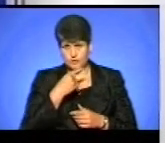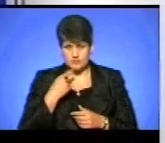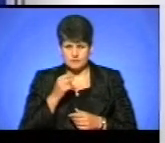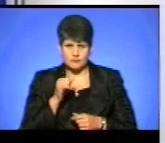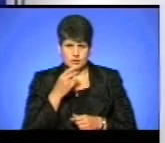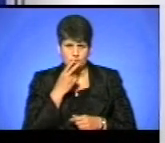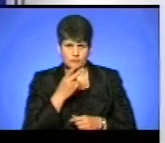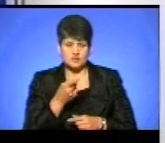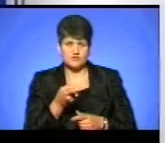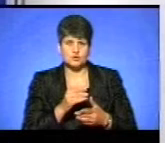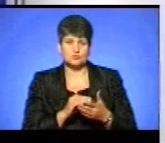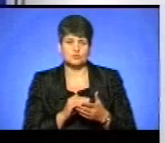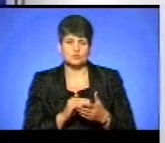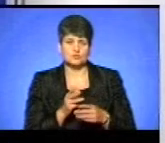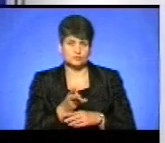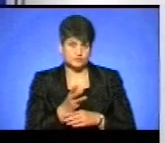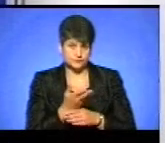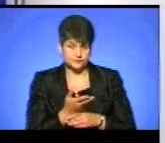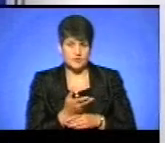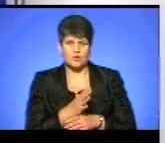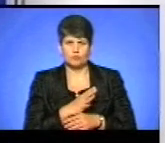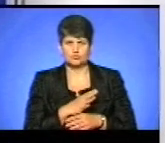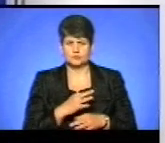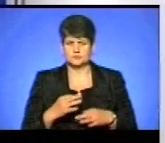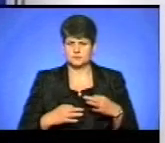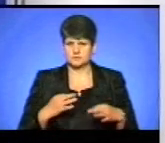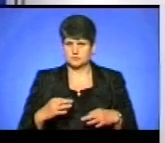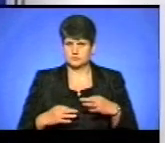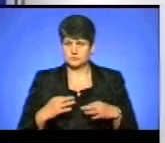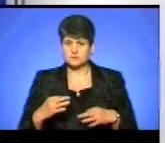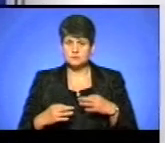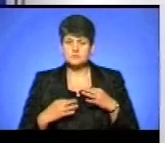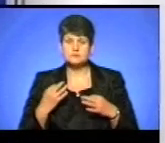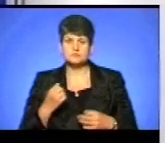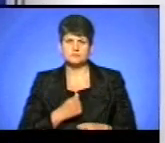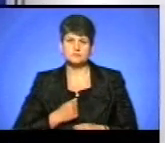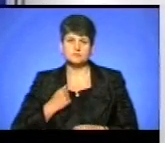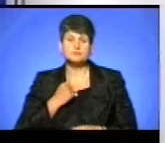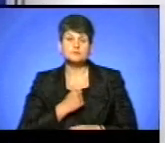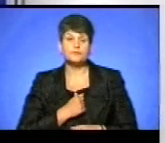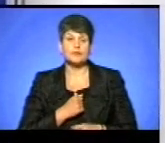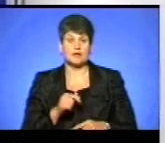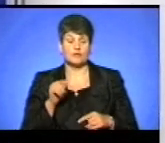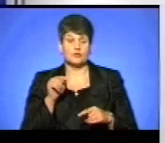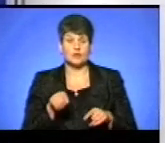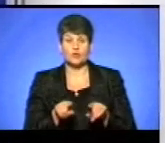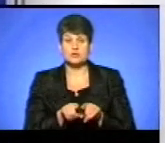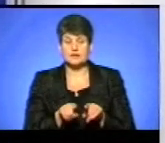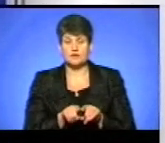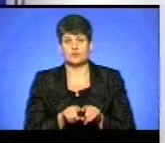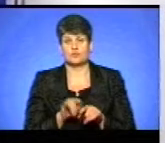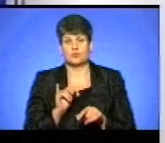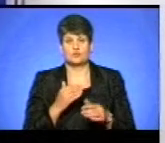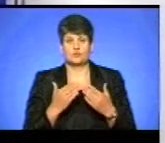вашому сюжеті. Вони були агресивно налаштовані, і при тому вони однаково негативно